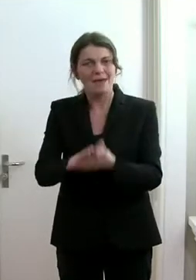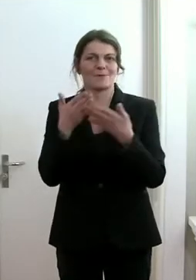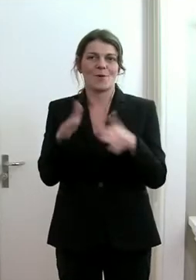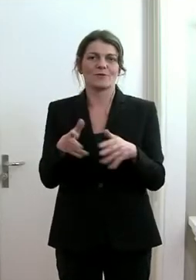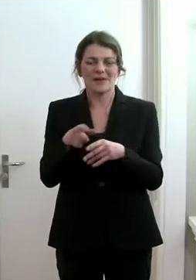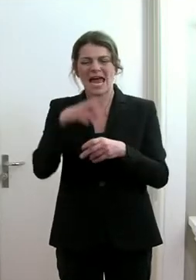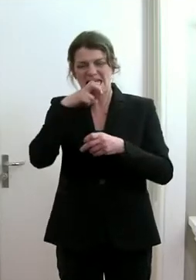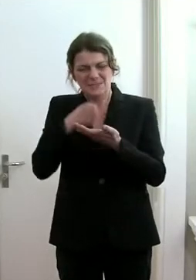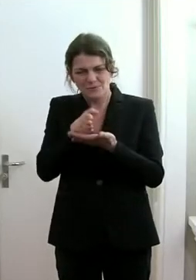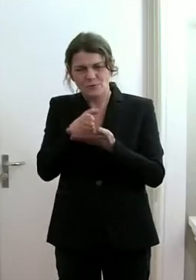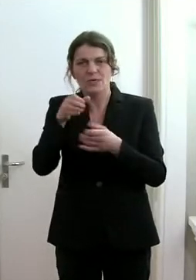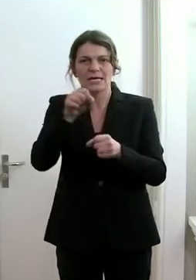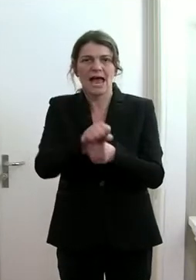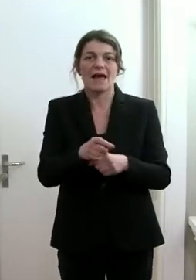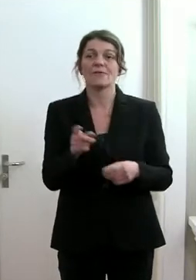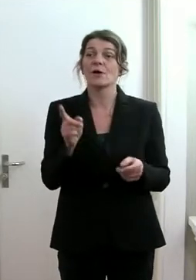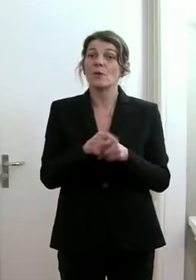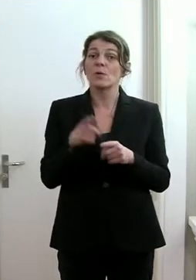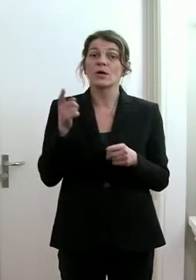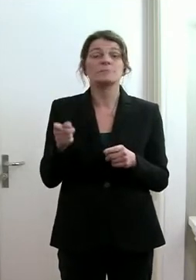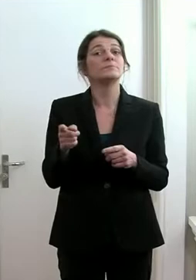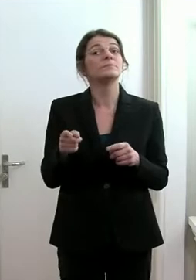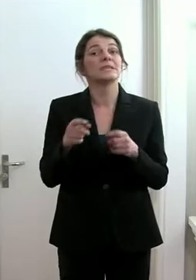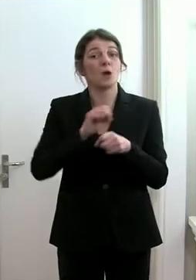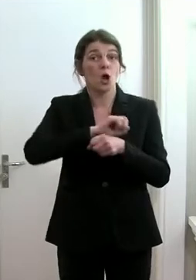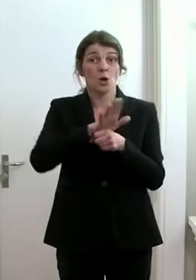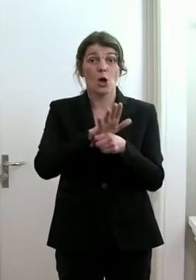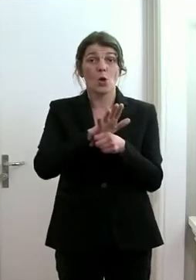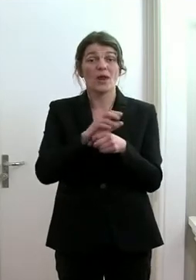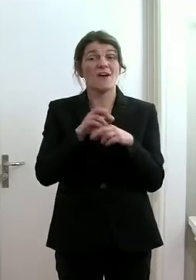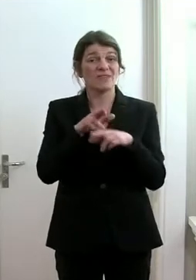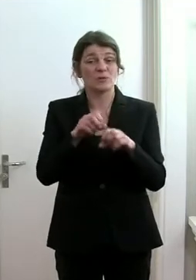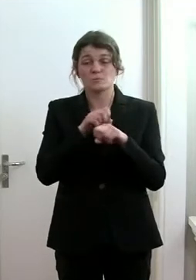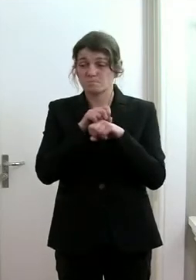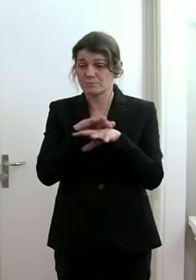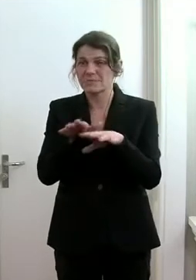und die Eindämmung des Coronavirus